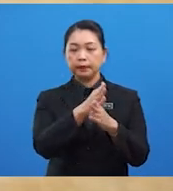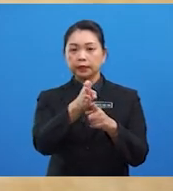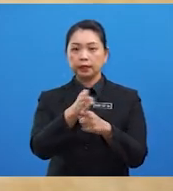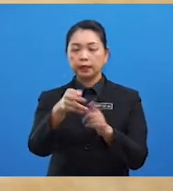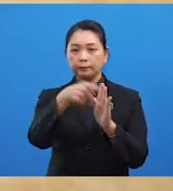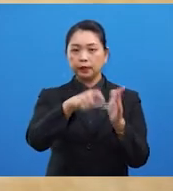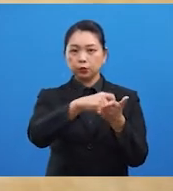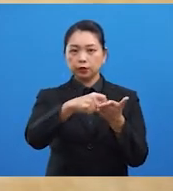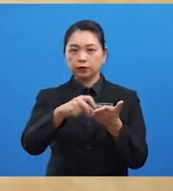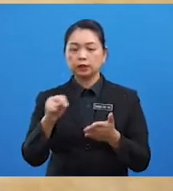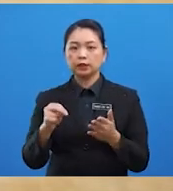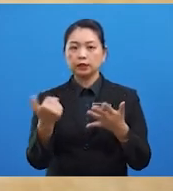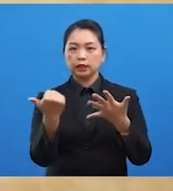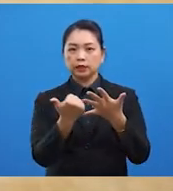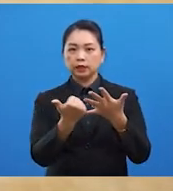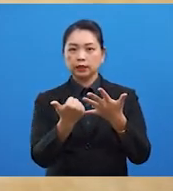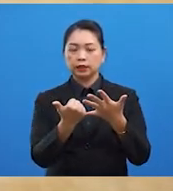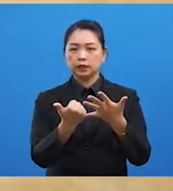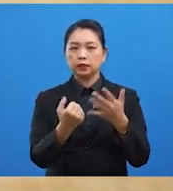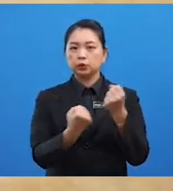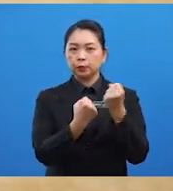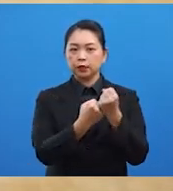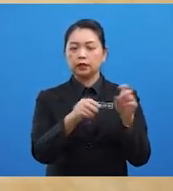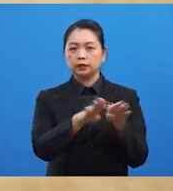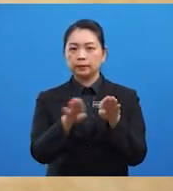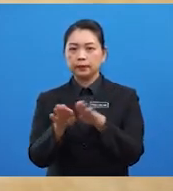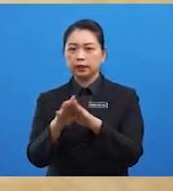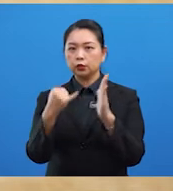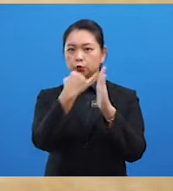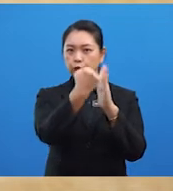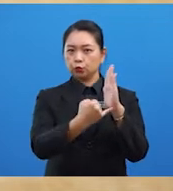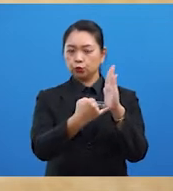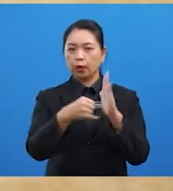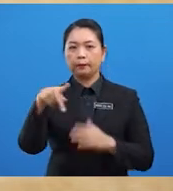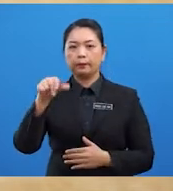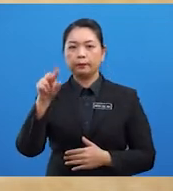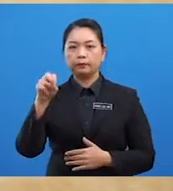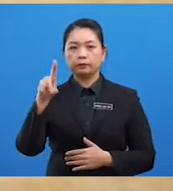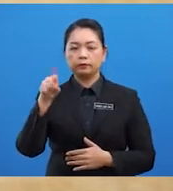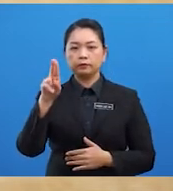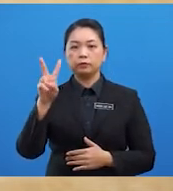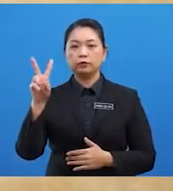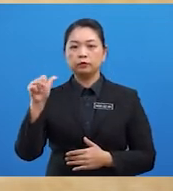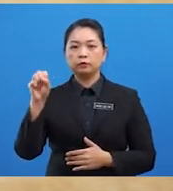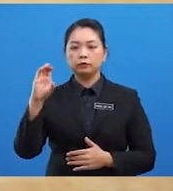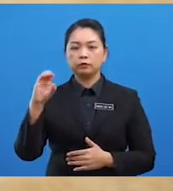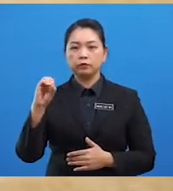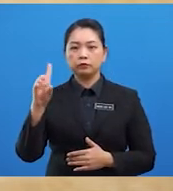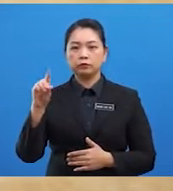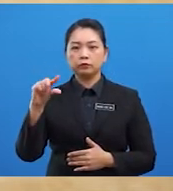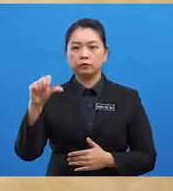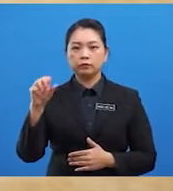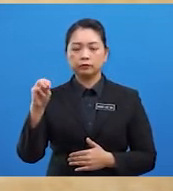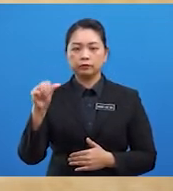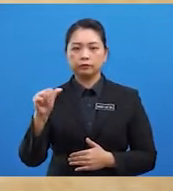kelima yang terakhir sumbangan sebagai jurupandu waskodagama dan akhir